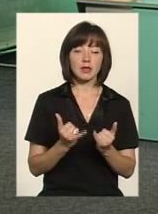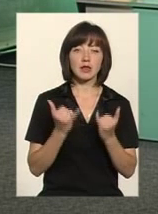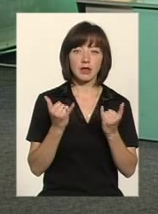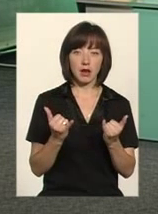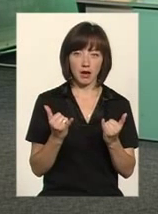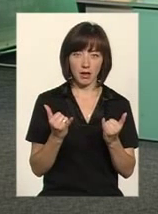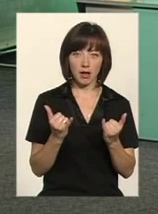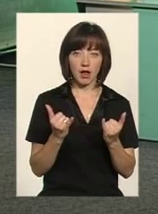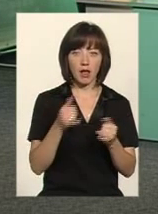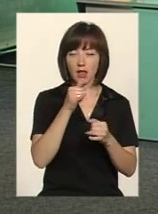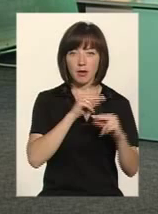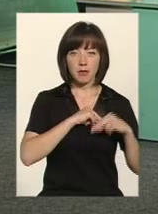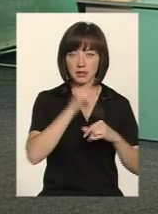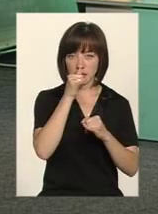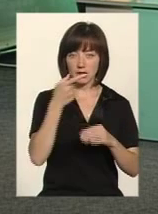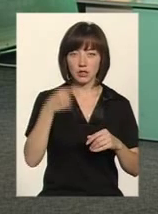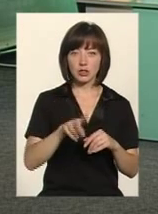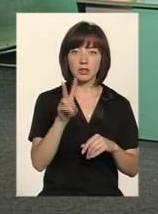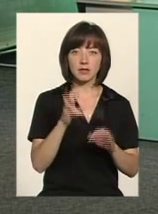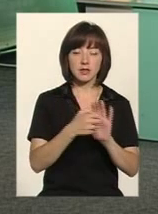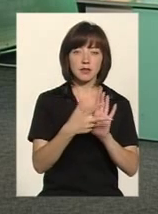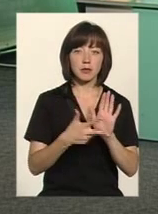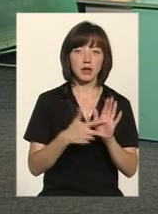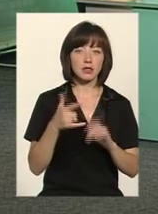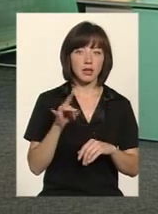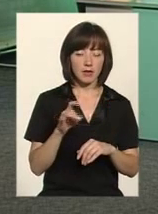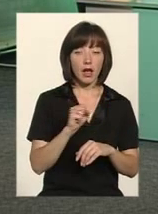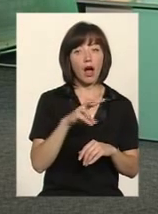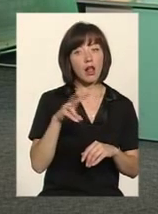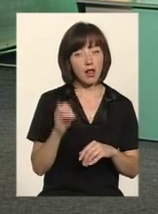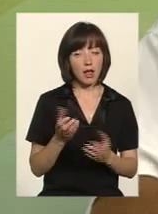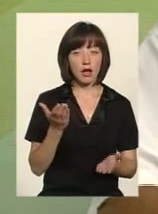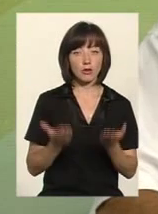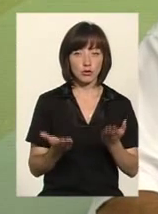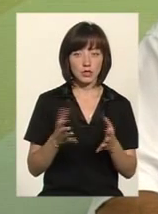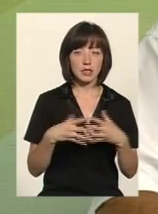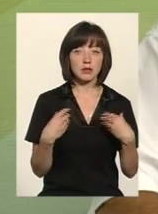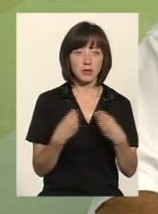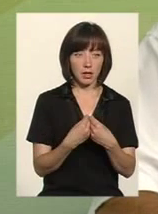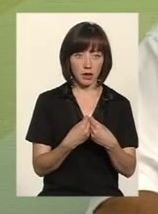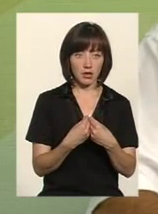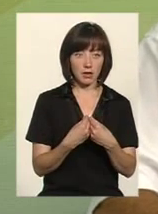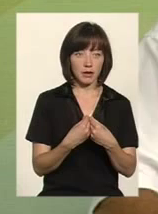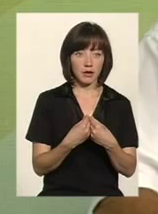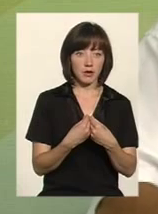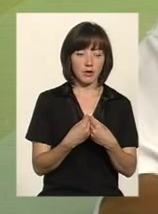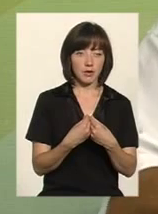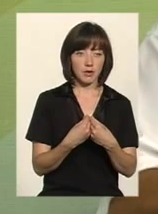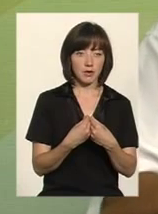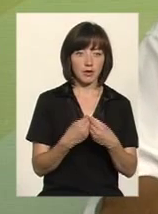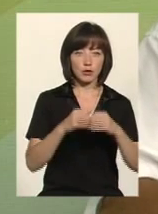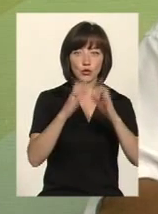непрацездатних хотів – це 1218 гривень. Але якщо сім'я, тобто